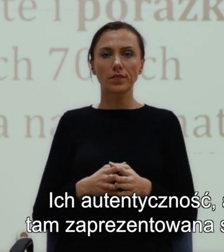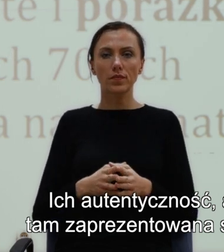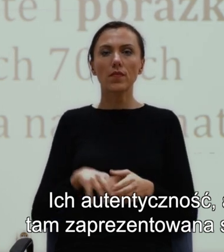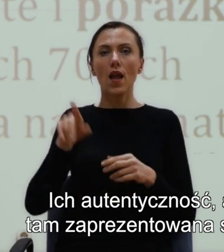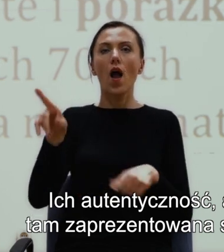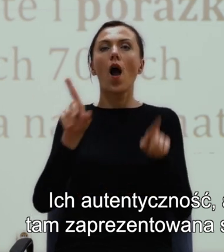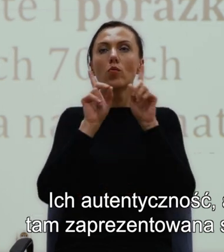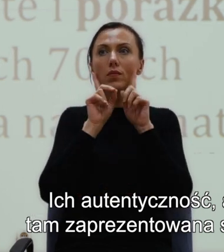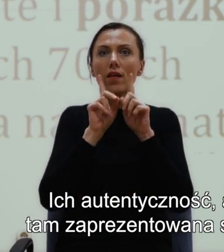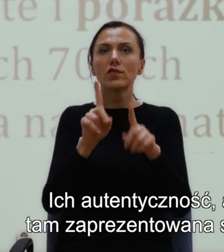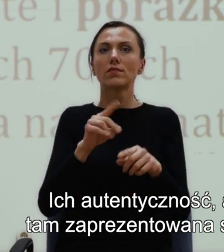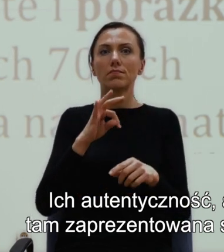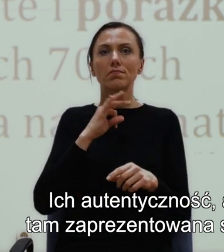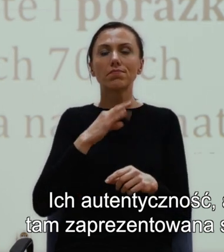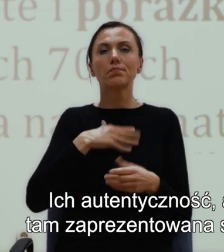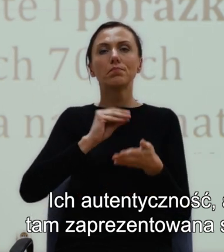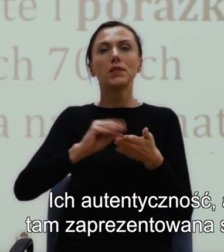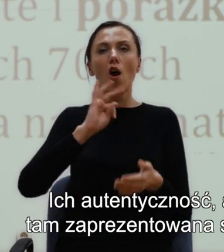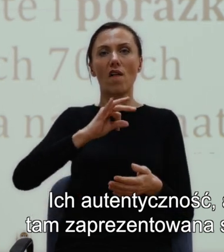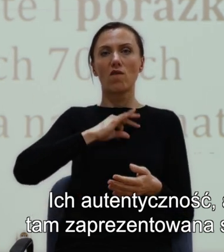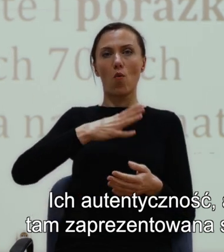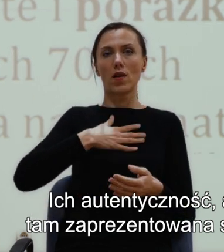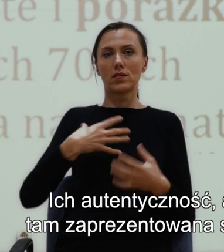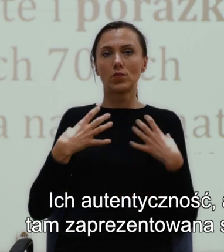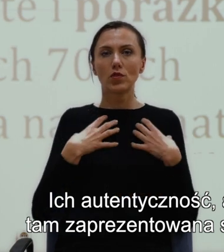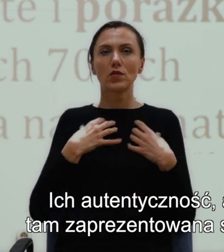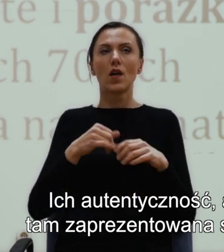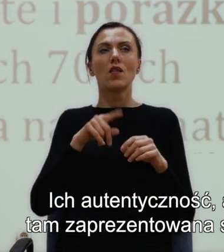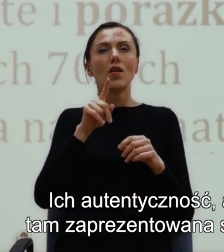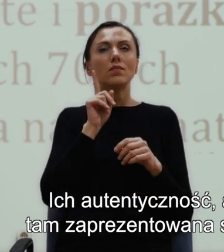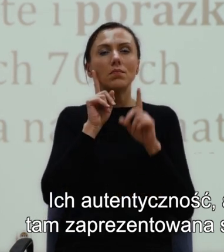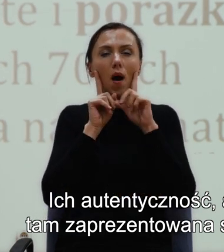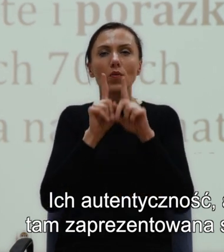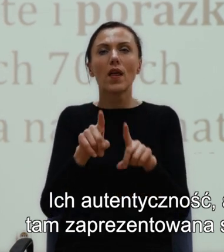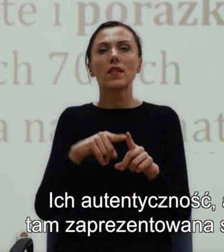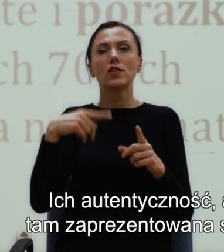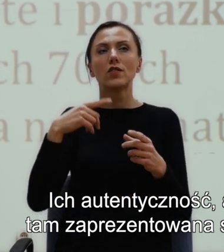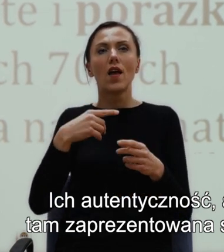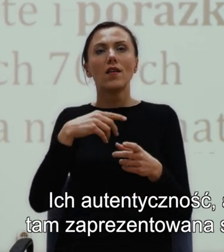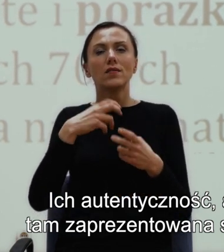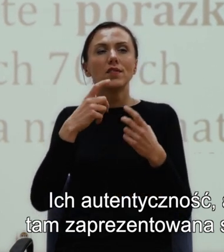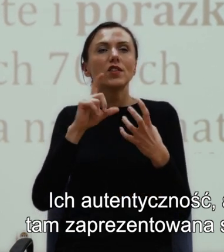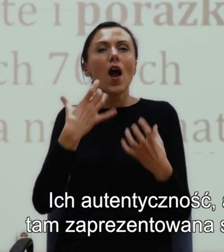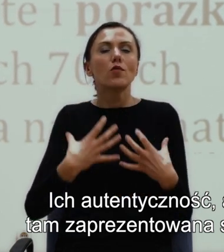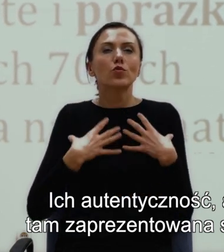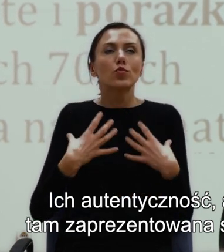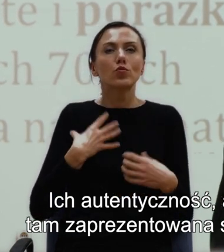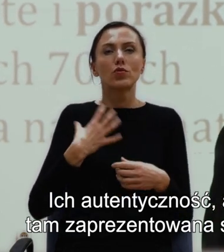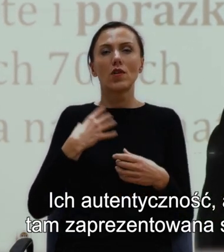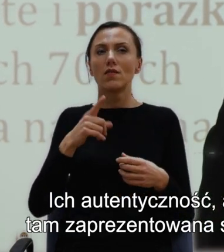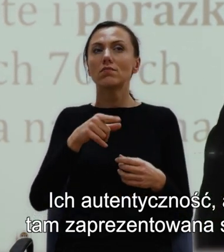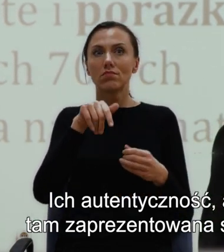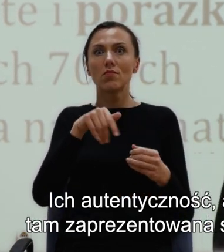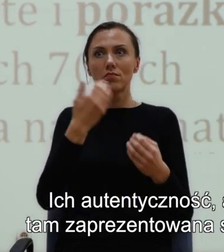niepokojów, autentyczność traum tam zaprezentowana spotkała się z dużą